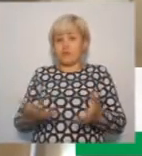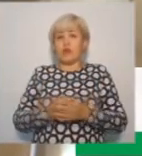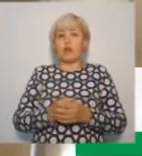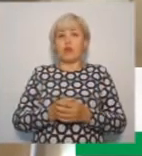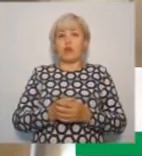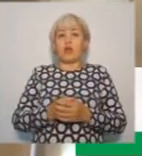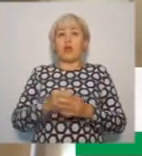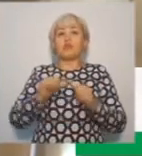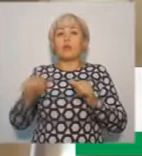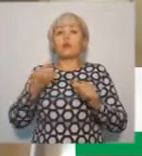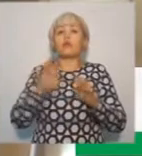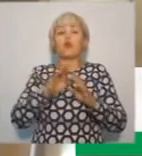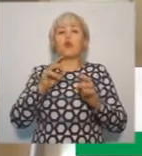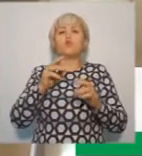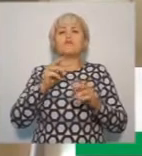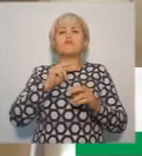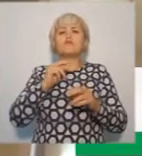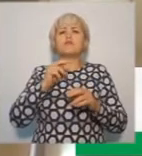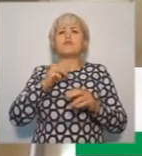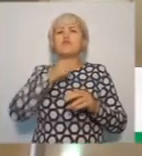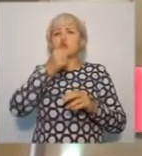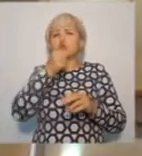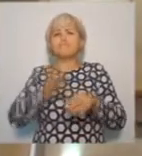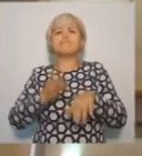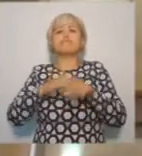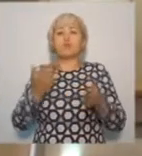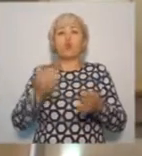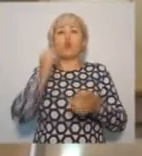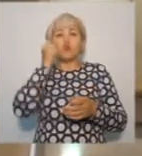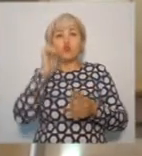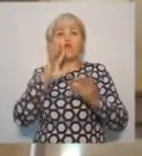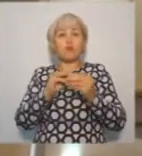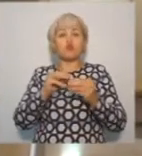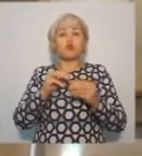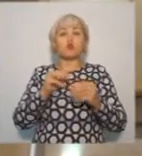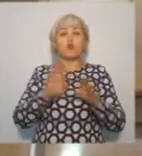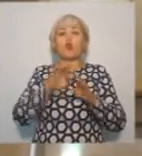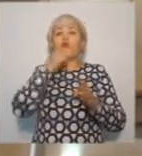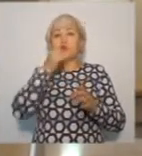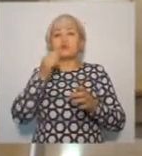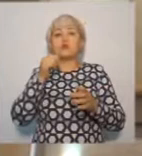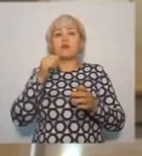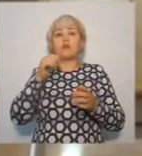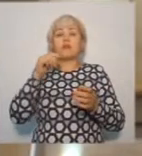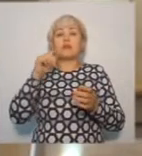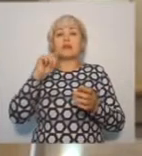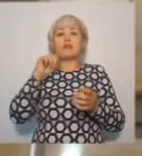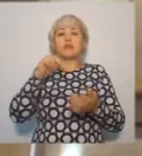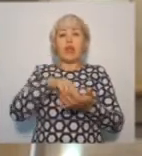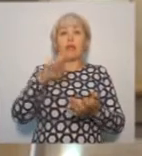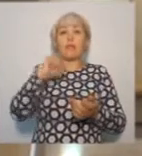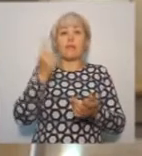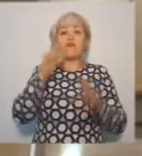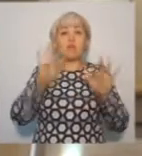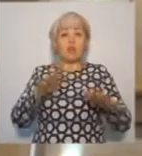Мужчин вообще в трудоспособном возрасте на первом месте, как и в мире, стоят сердечно-сосудистые заболевания, далее онкология. У женщин, наоборот, них